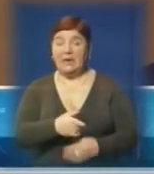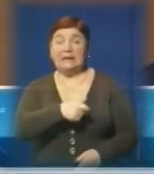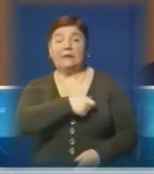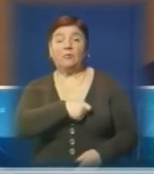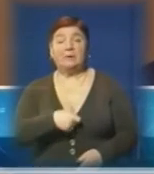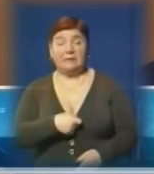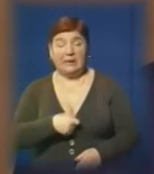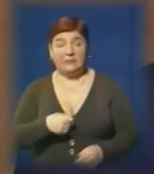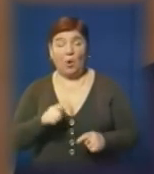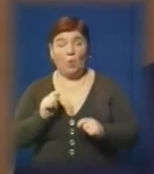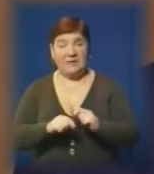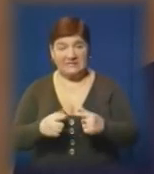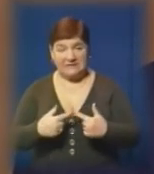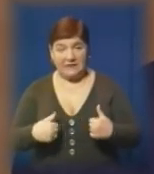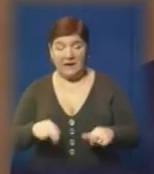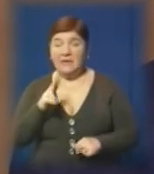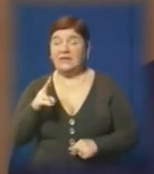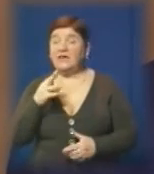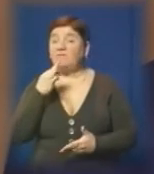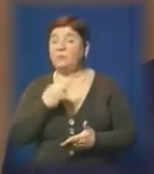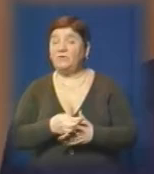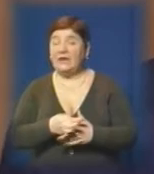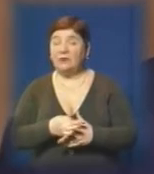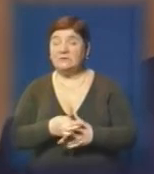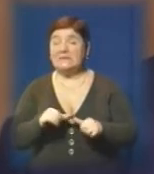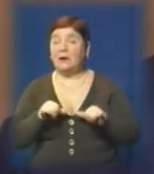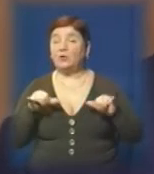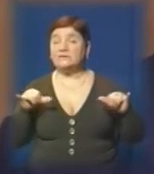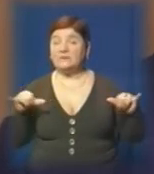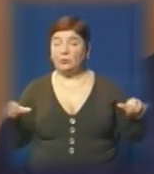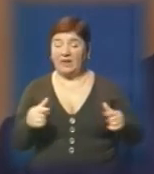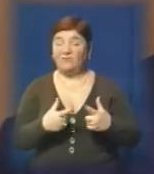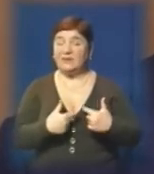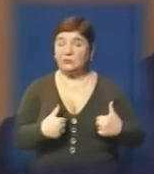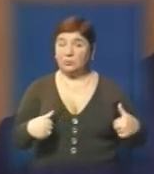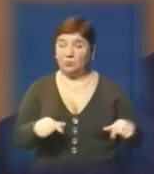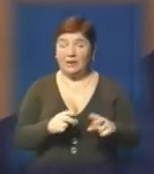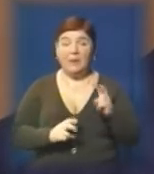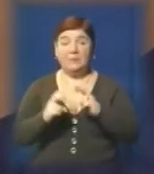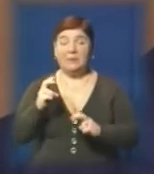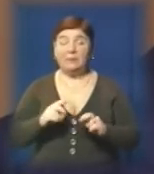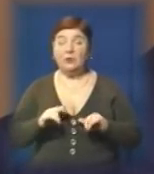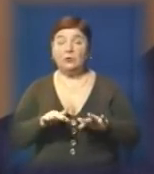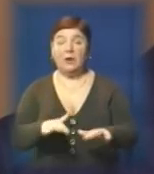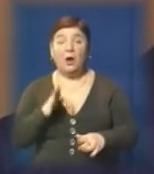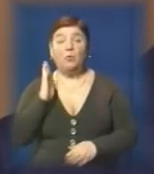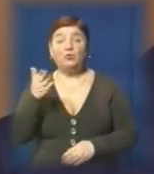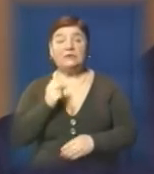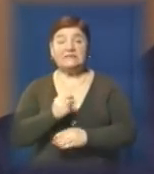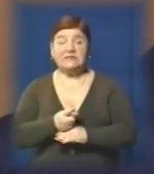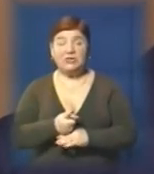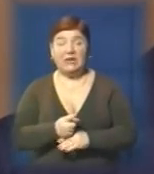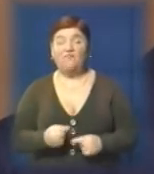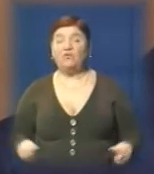профільної комісії, які відповідають за розвиток інфраструктури і банківської сфери, і підприємницької діяльності, будуть визначати в